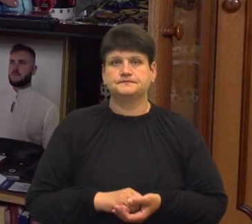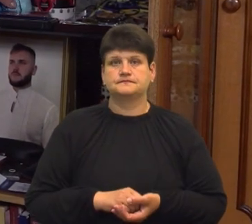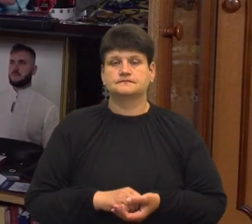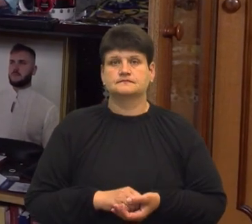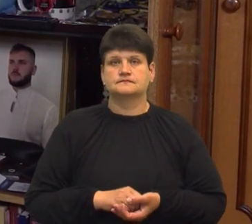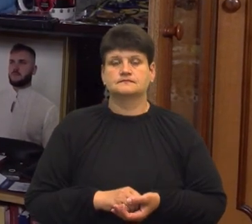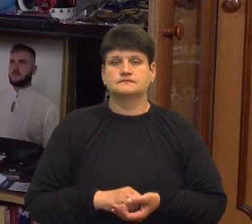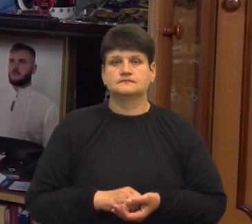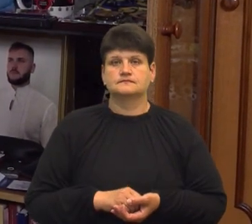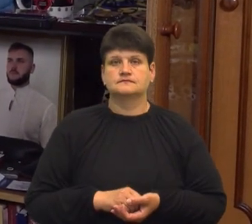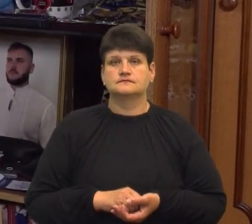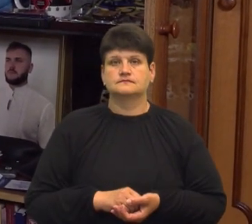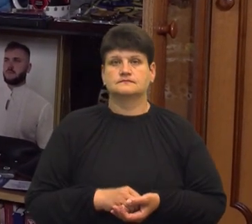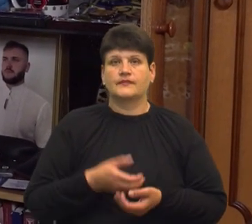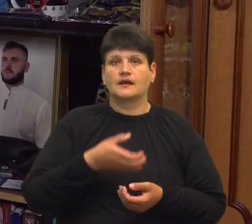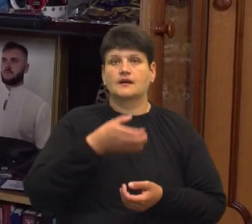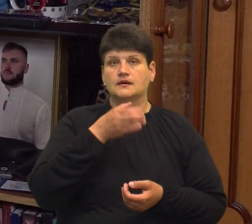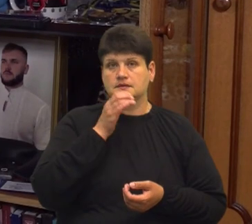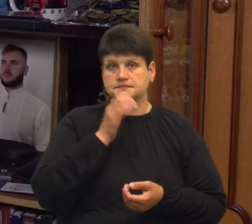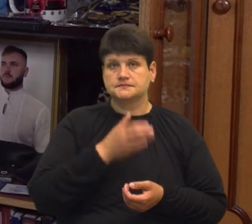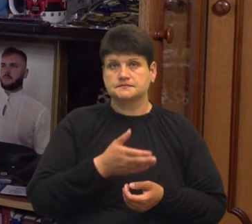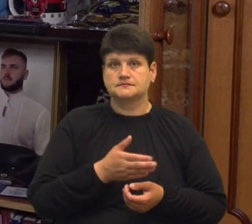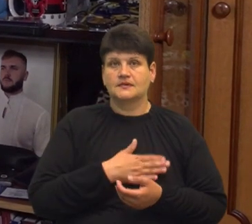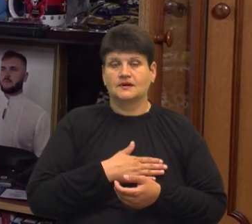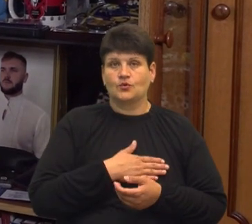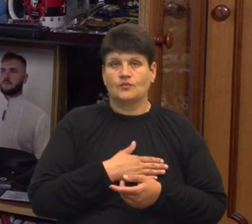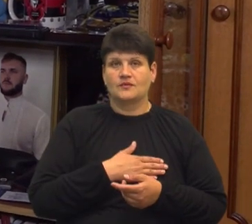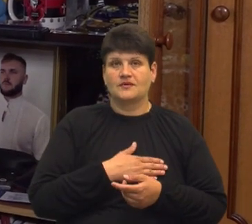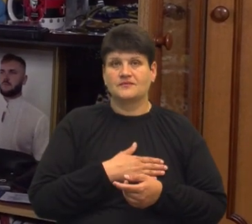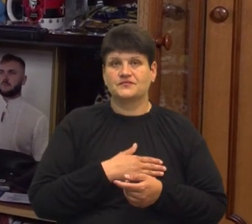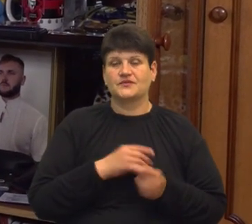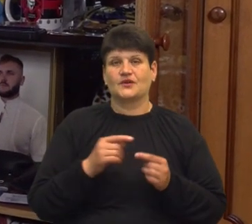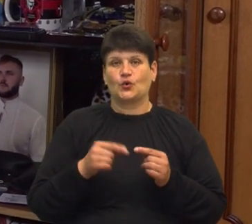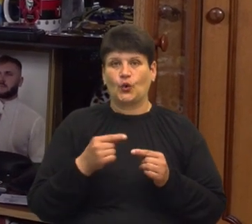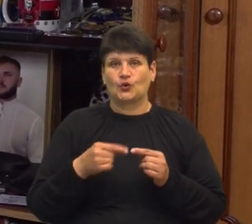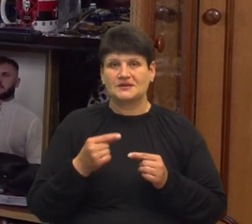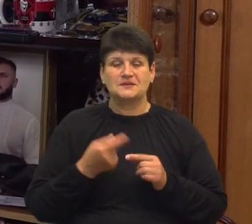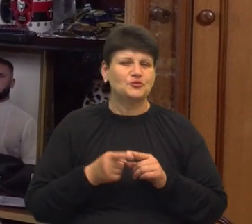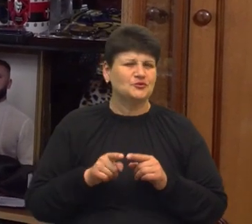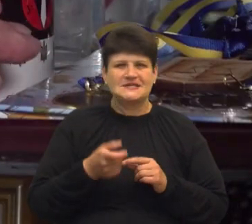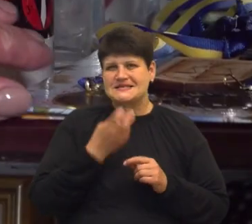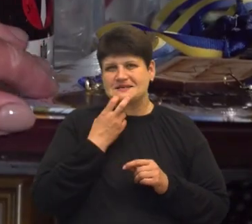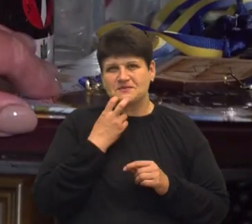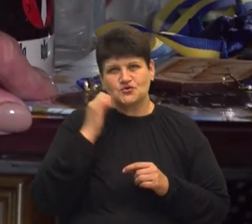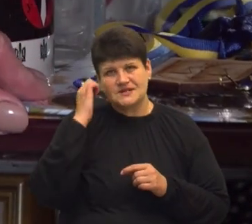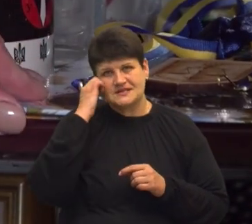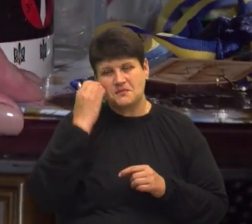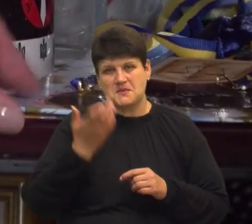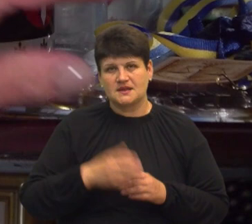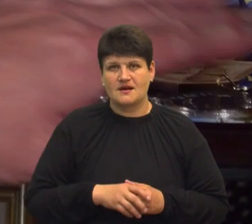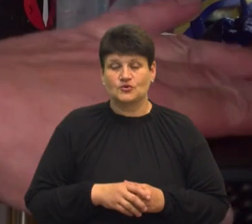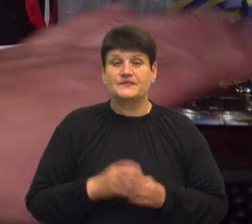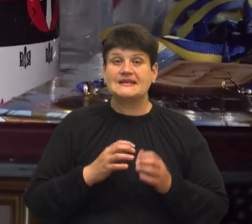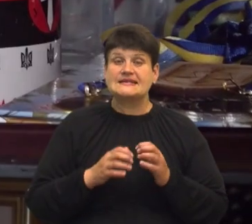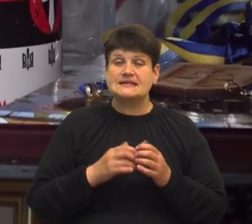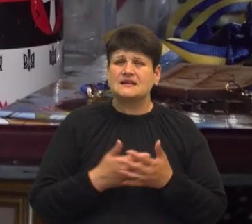яку він пив і любив крутити в ухо. Це було нам смішно і запам'яталось. Серед речей, які